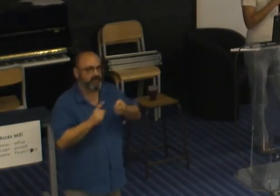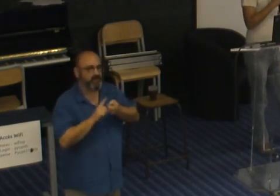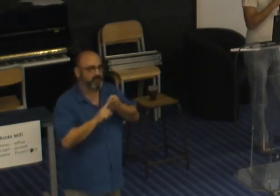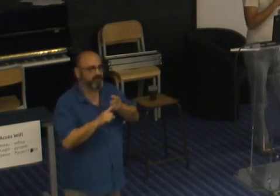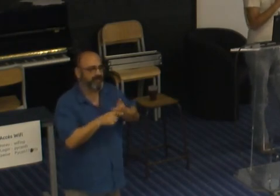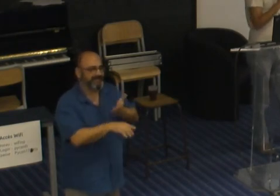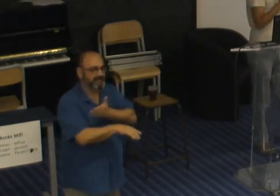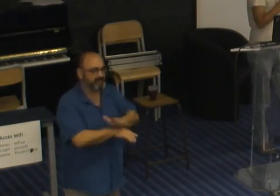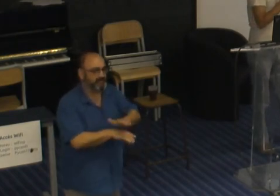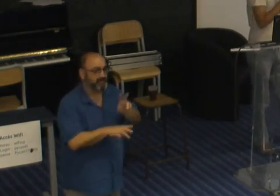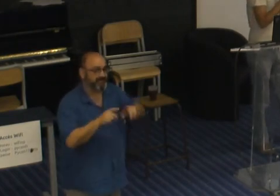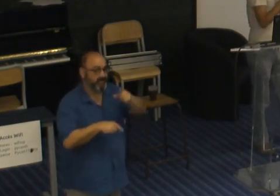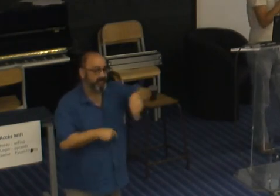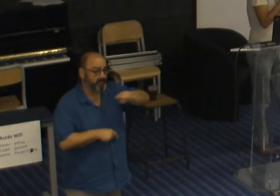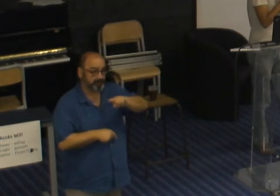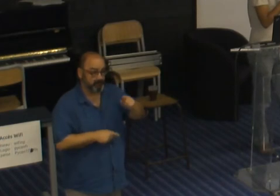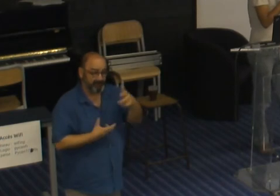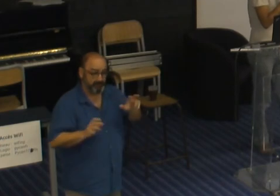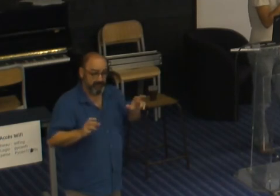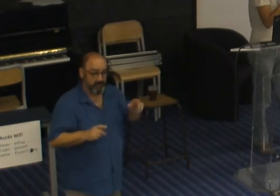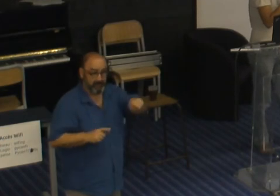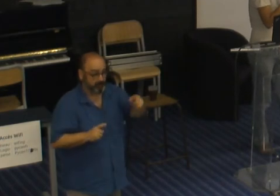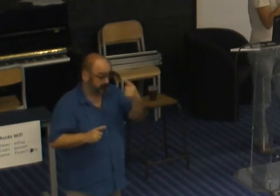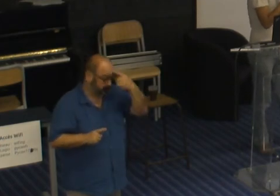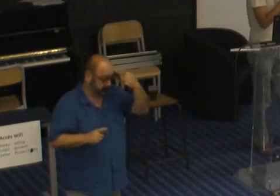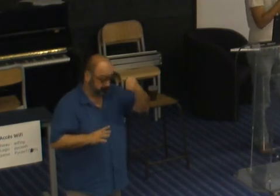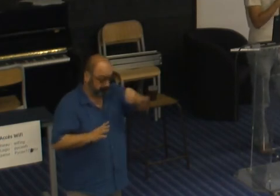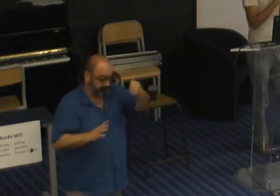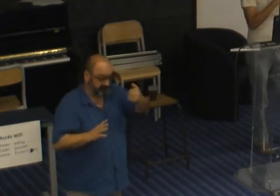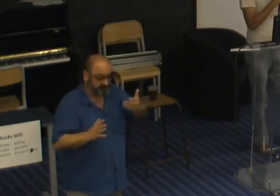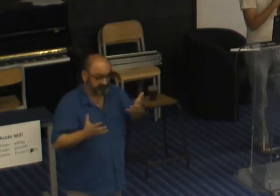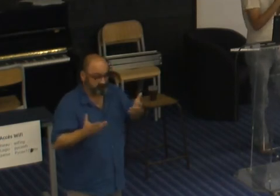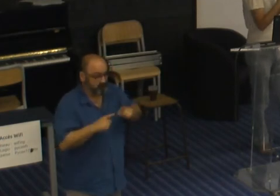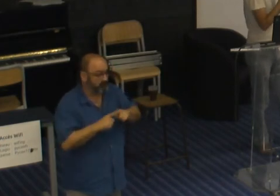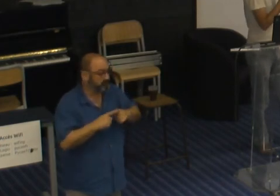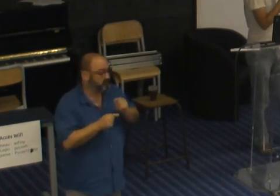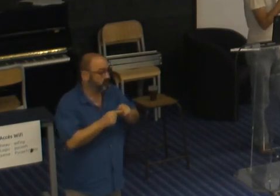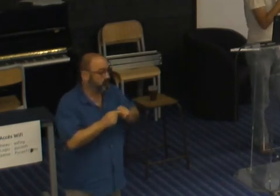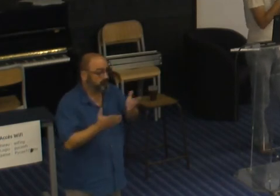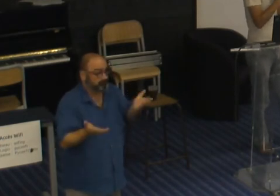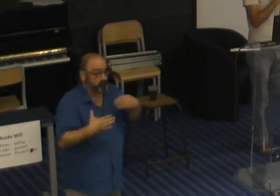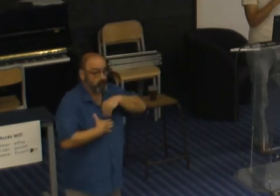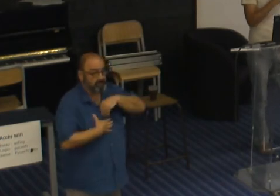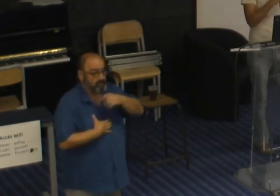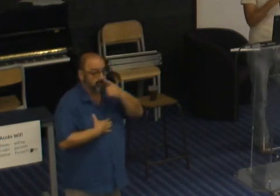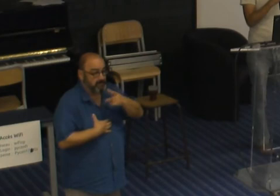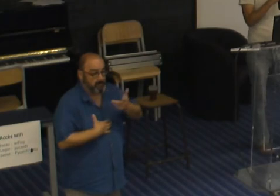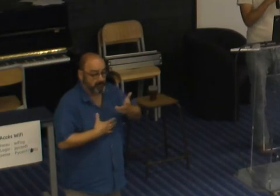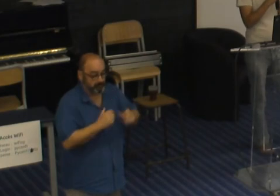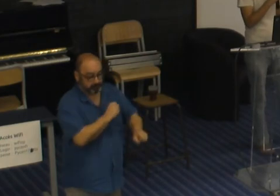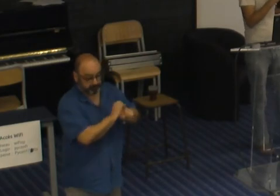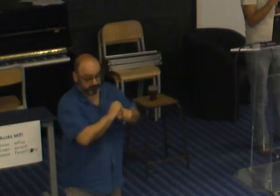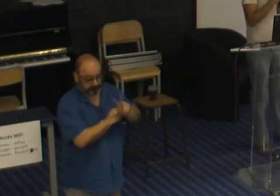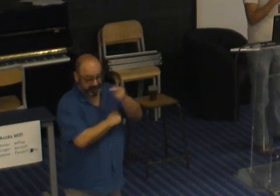qui n'est pas voulue les gens la pratiquent parce que simplement c'est quelque chose dont ils sont pas familiers je veux dire les